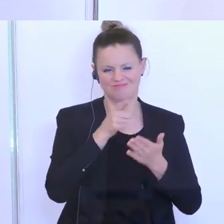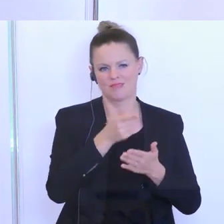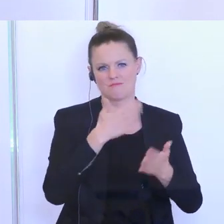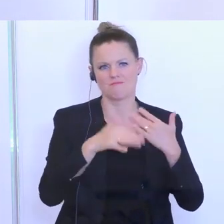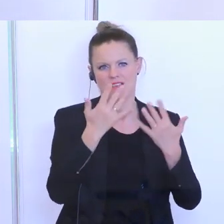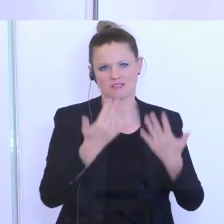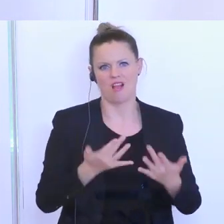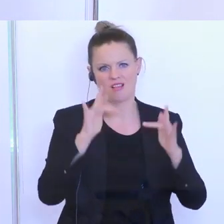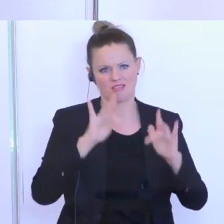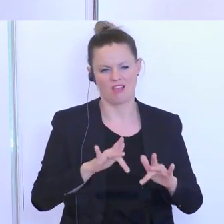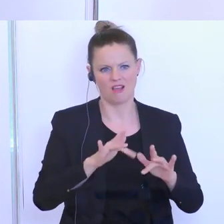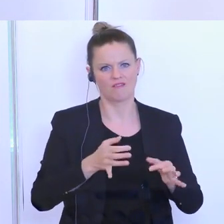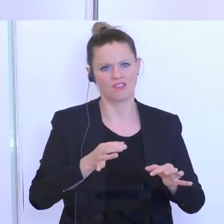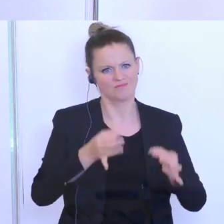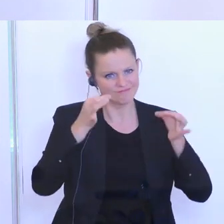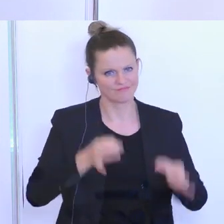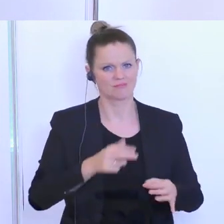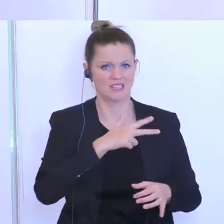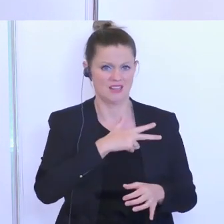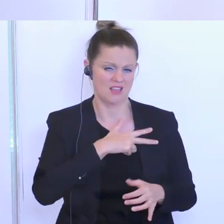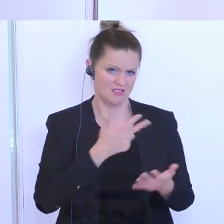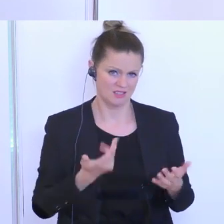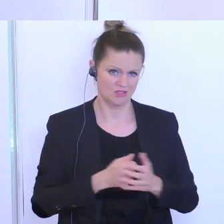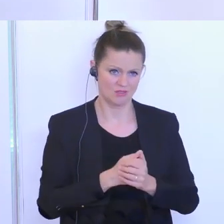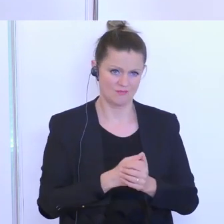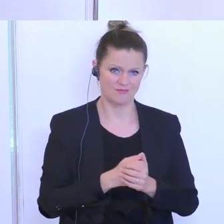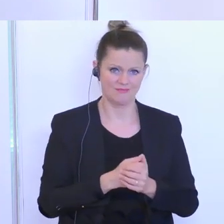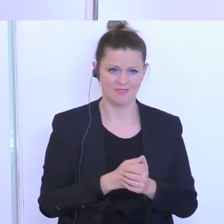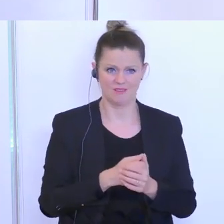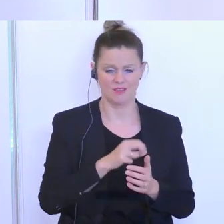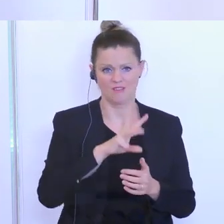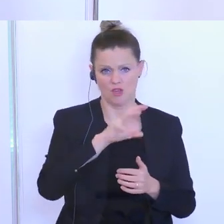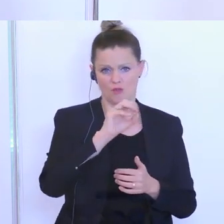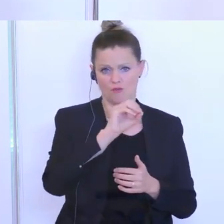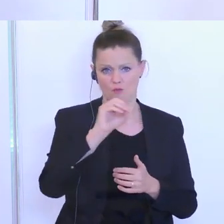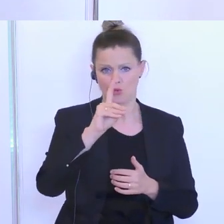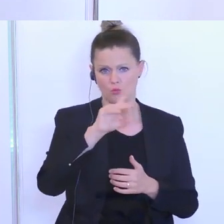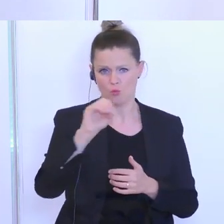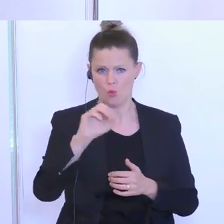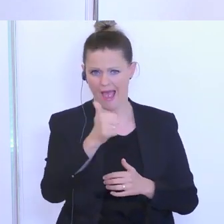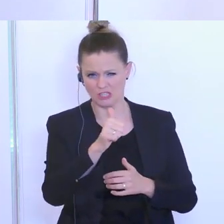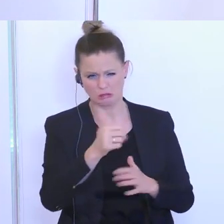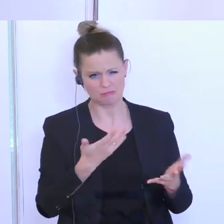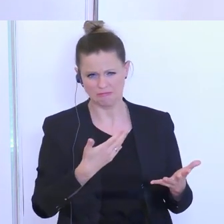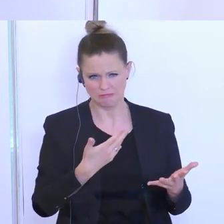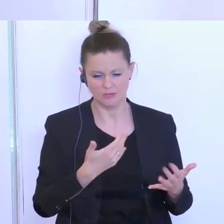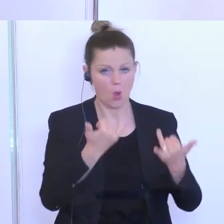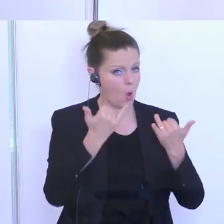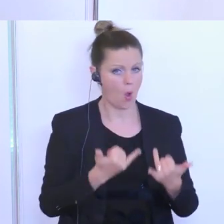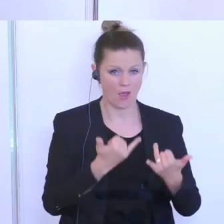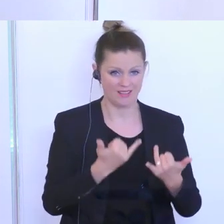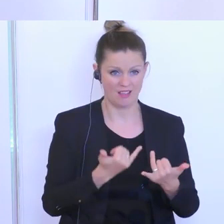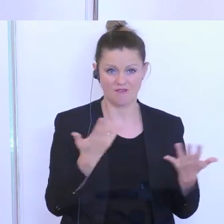greifbarer sind und konkreter sein werden. Und ganz ehrlich, ich verlasse mich da eher weniger auf Voodoo-Einschätzungen, sondern möchte an die konkreten Zahlen sein. Das heißt, alles heute ist